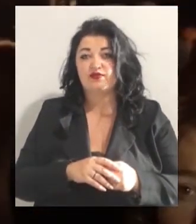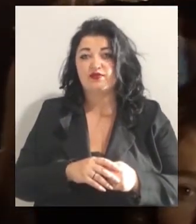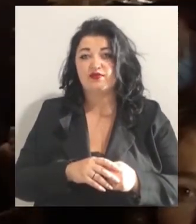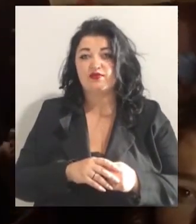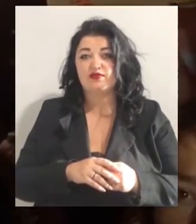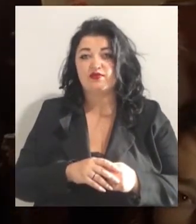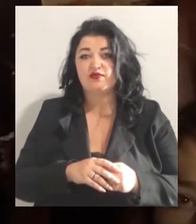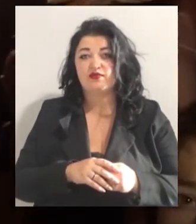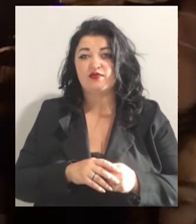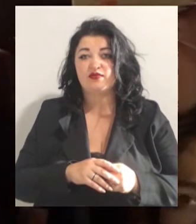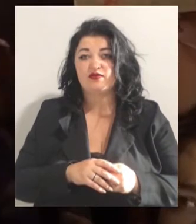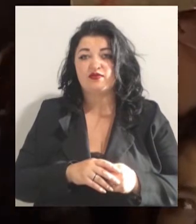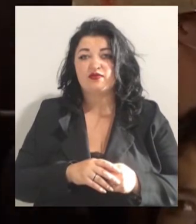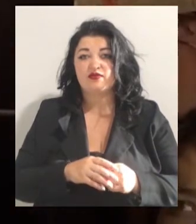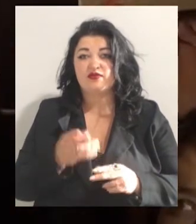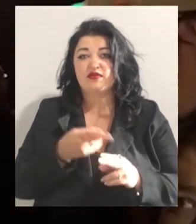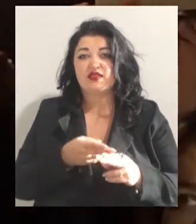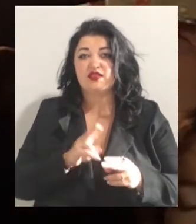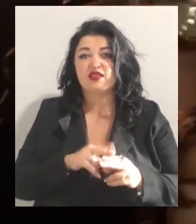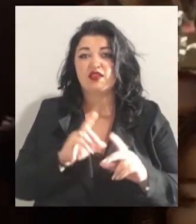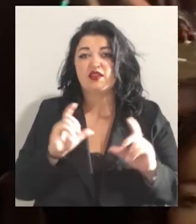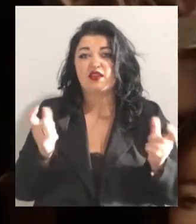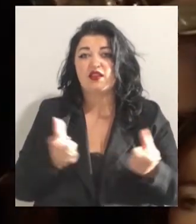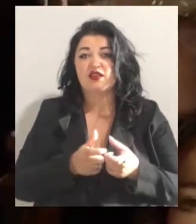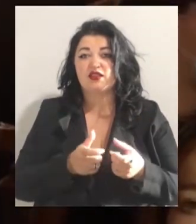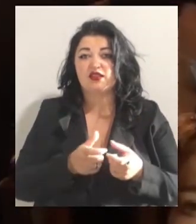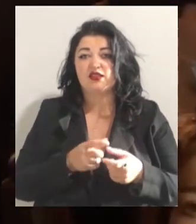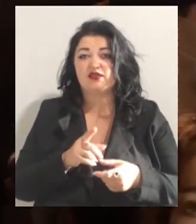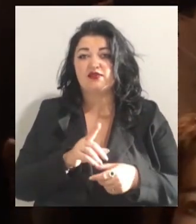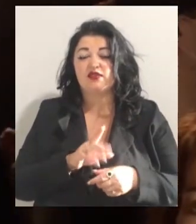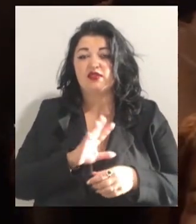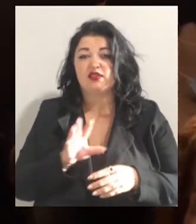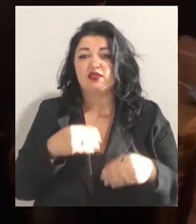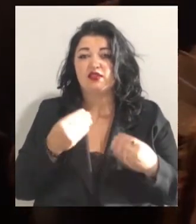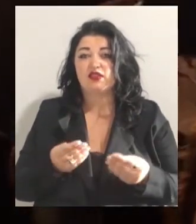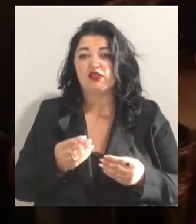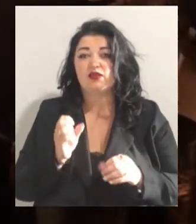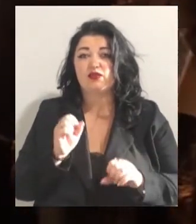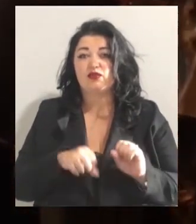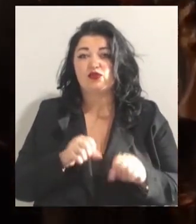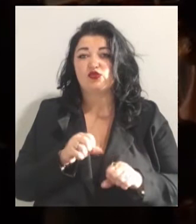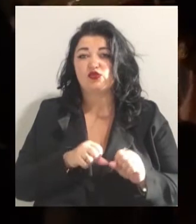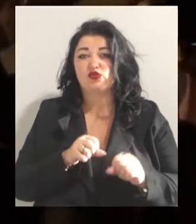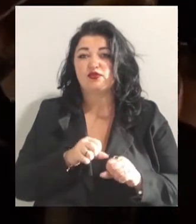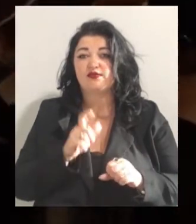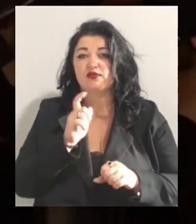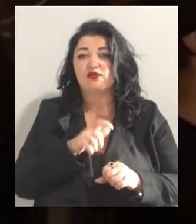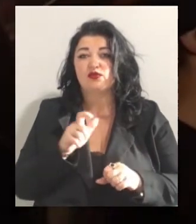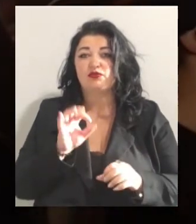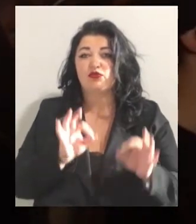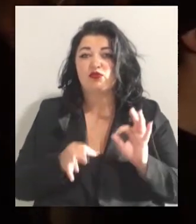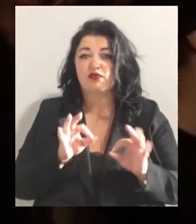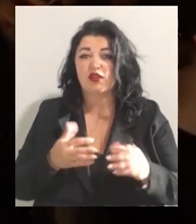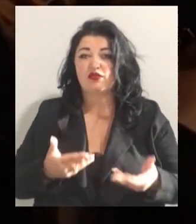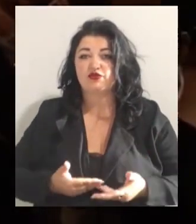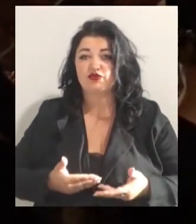виходить, що тобі преграджують заробітну плату, ти не можеш відрізняти нормально, і